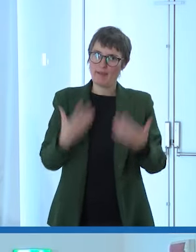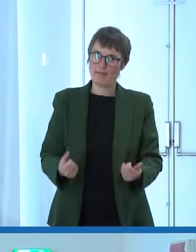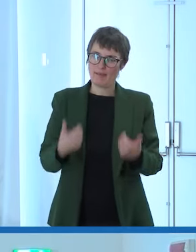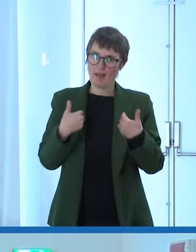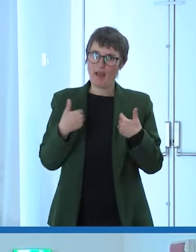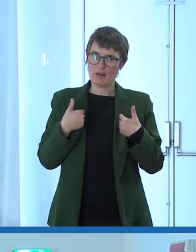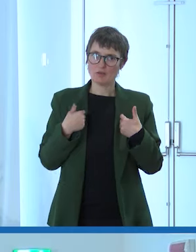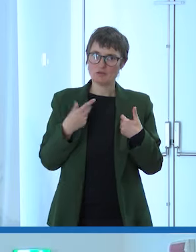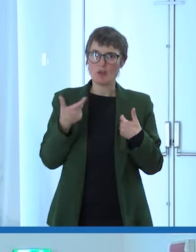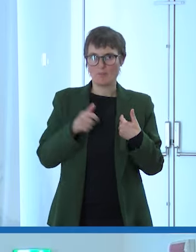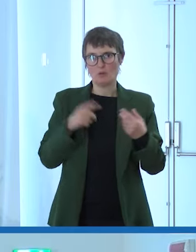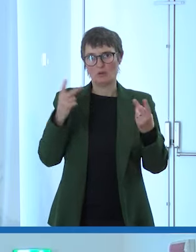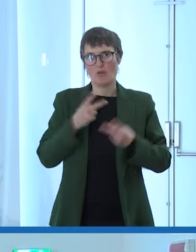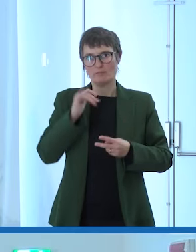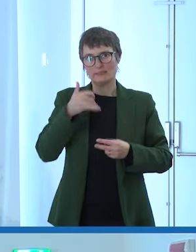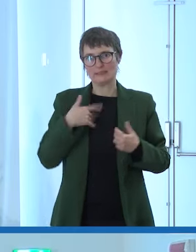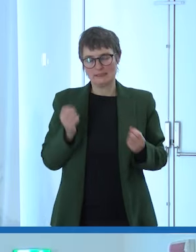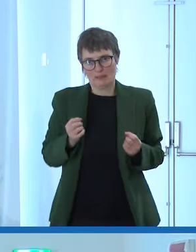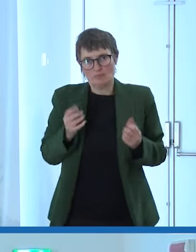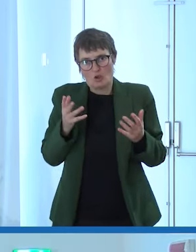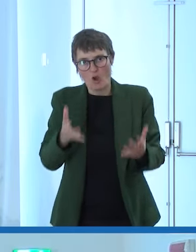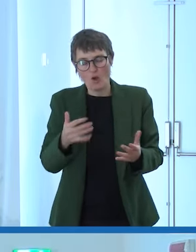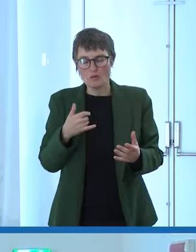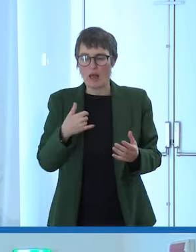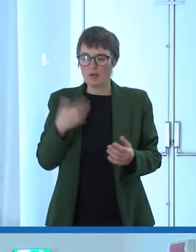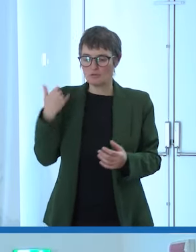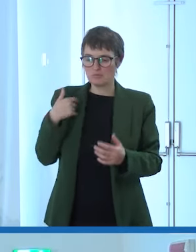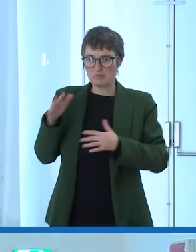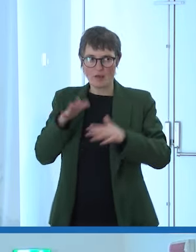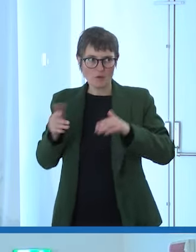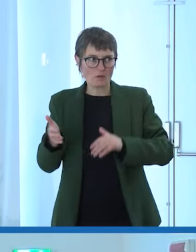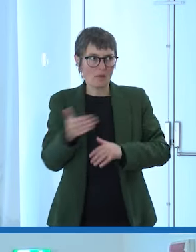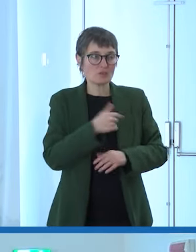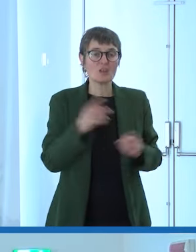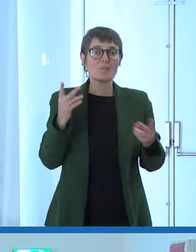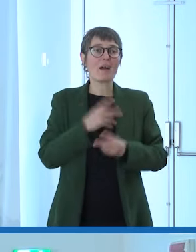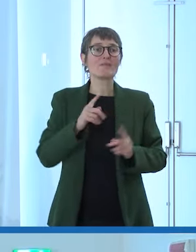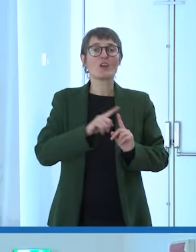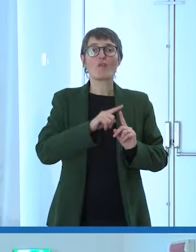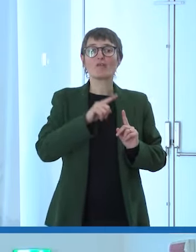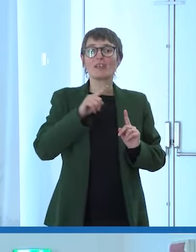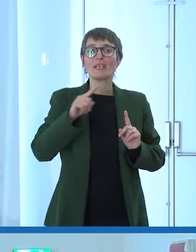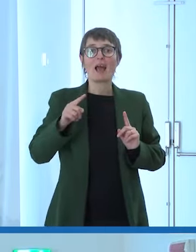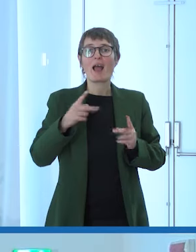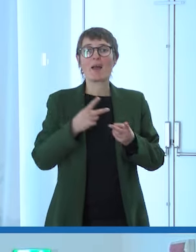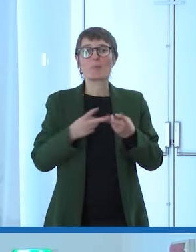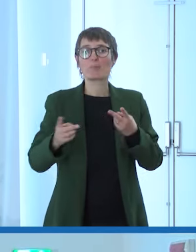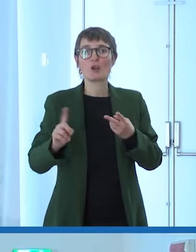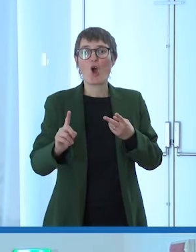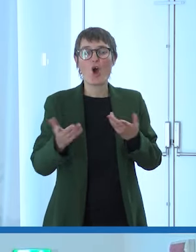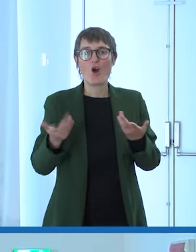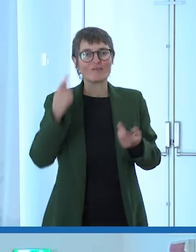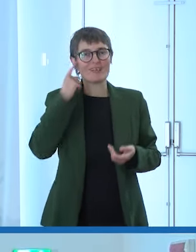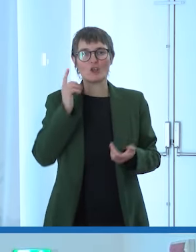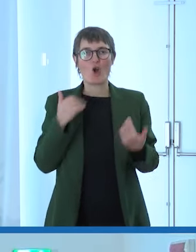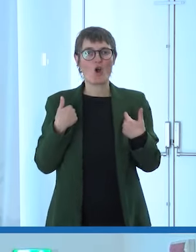dopo aver preso qualche informazione ma senza sapere mai finché non lo fai se andava tutto al 100% bene quindi